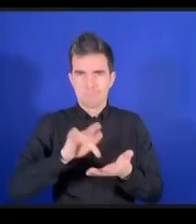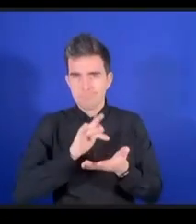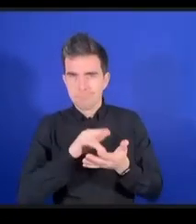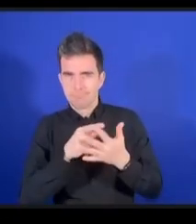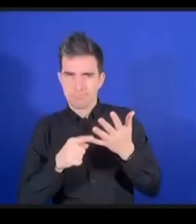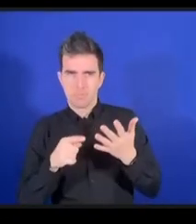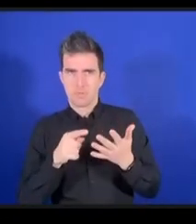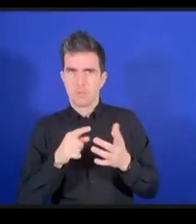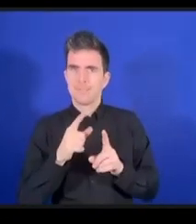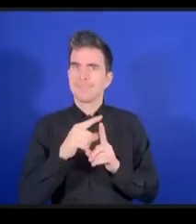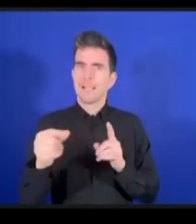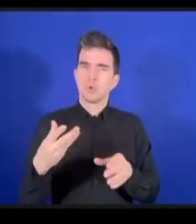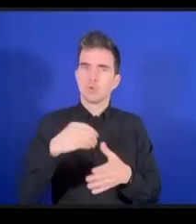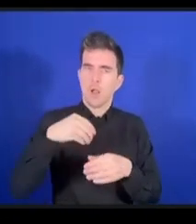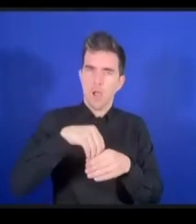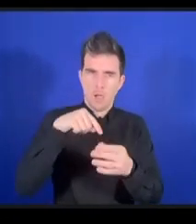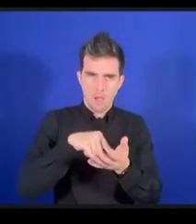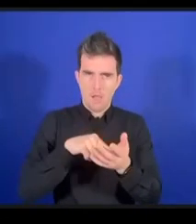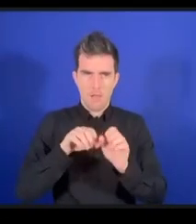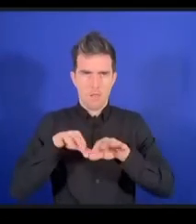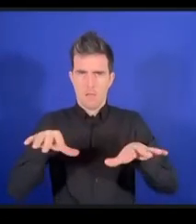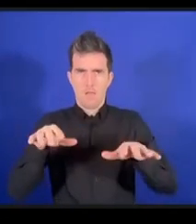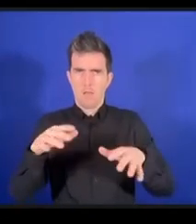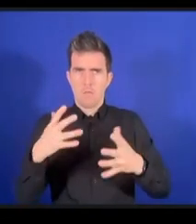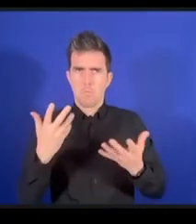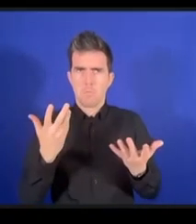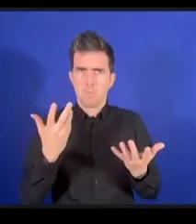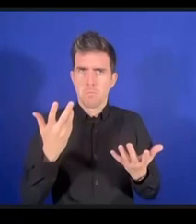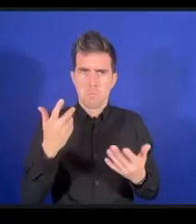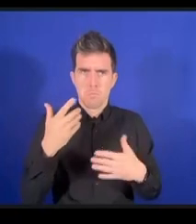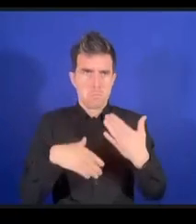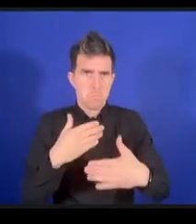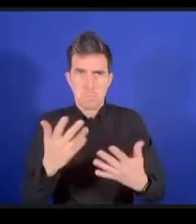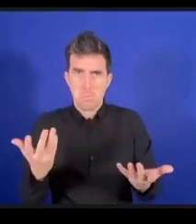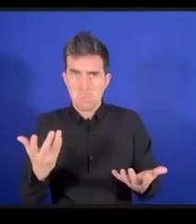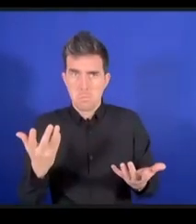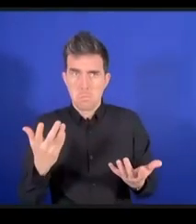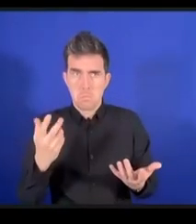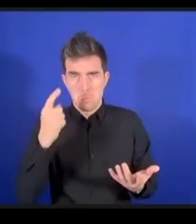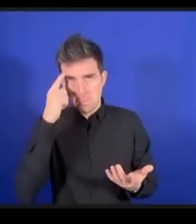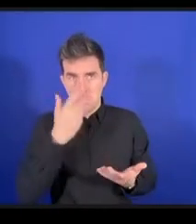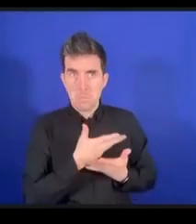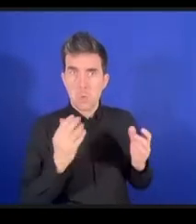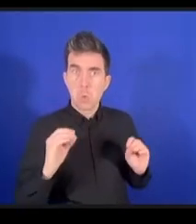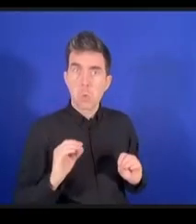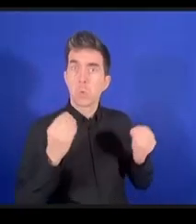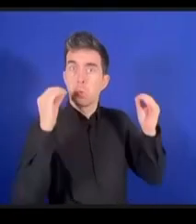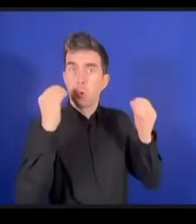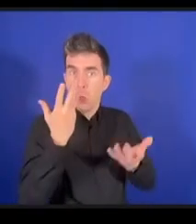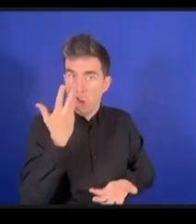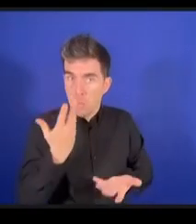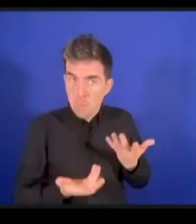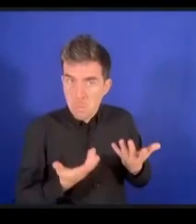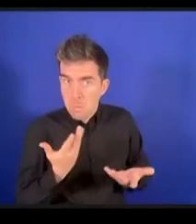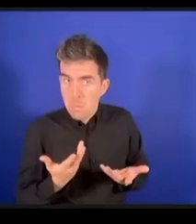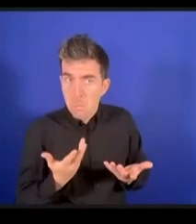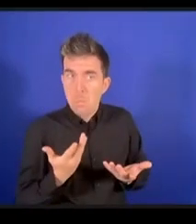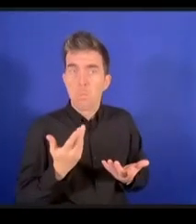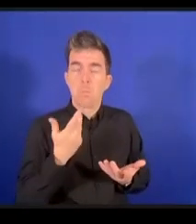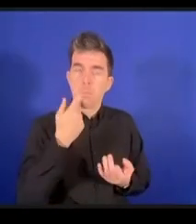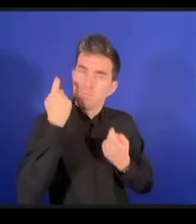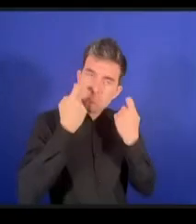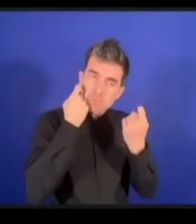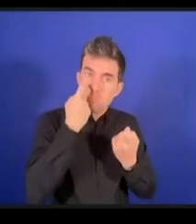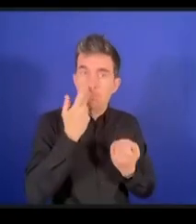s'il vous plaît soyez extrêmement bref parce que nous n'avons plus beaucoup de temps une minute seulement s'il vous plaît je